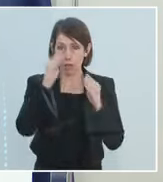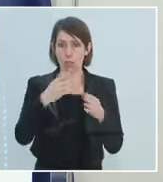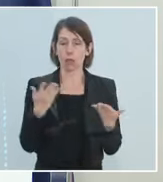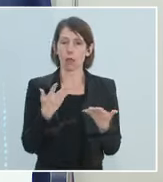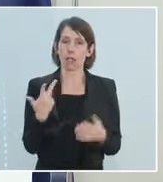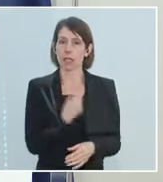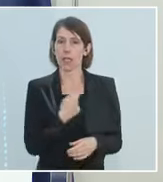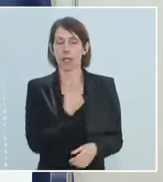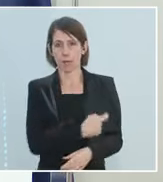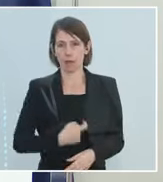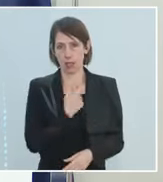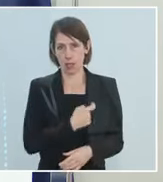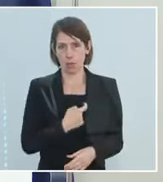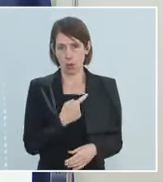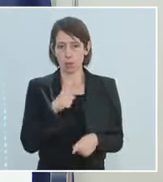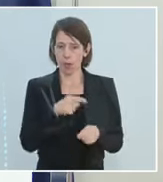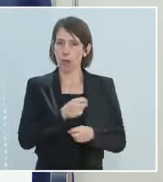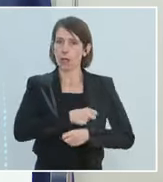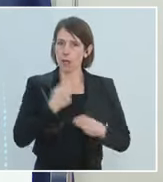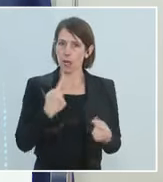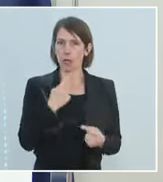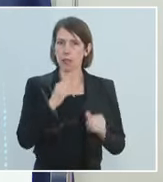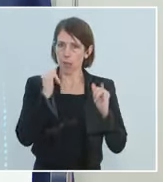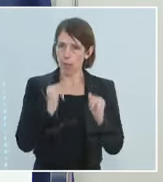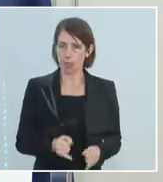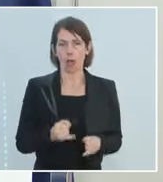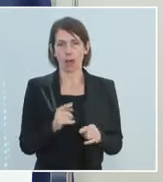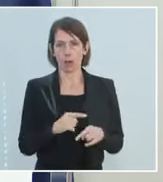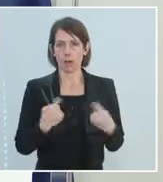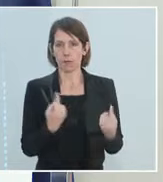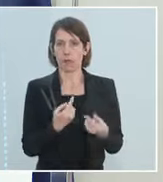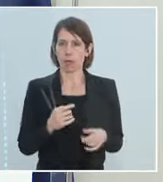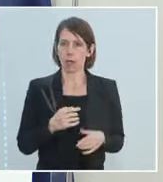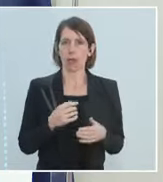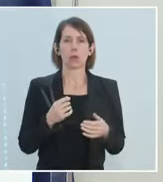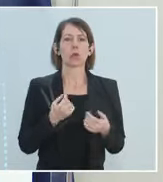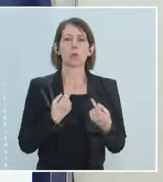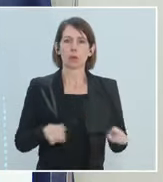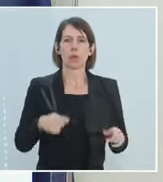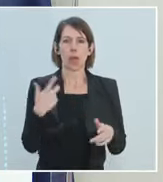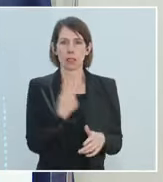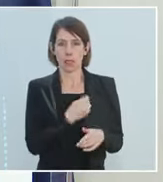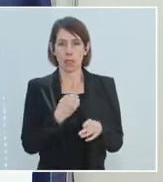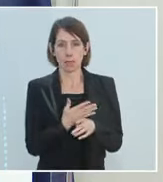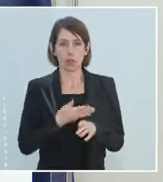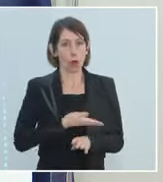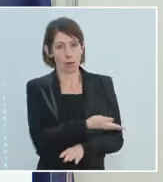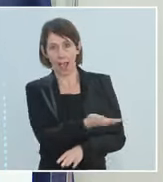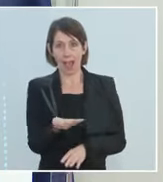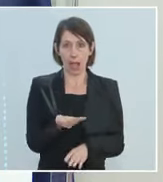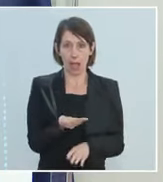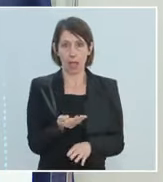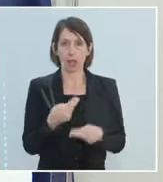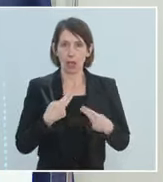Impfgremium noch einmal klar sich dafür ausgesprochen haben, alle zugelassenen Impfstoffe auch weiter zu verwenden.